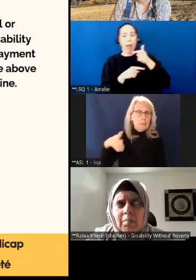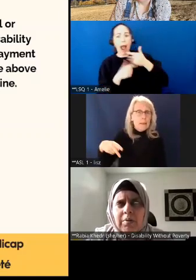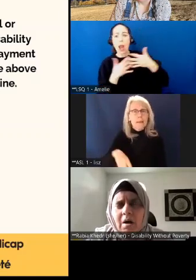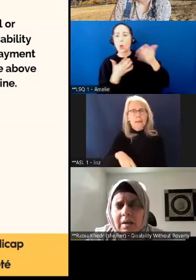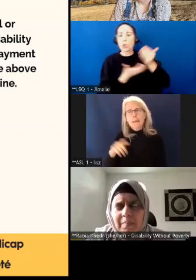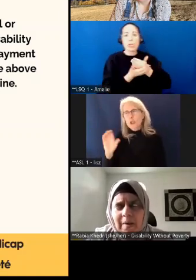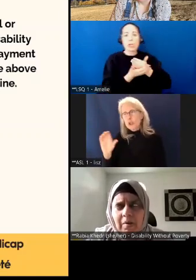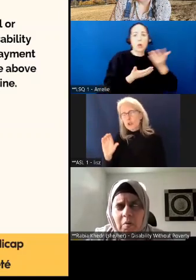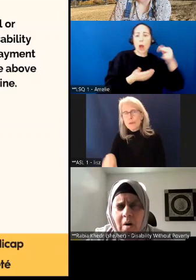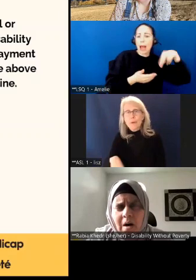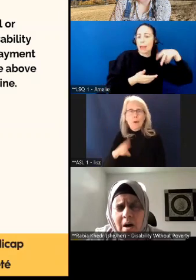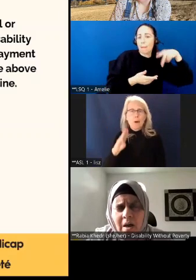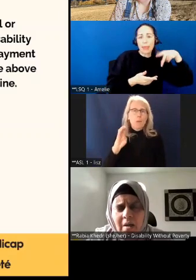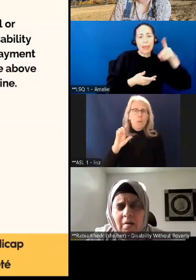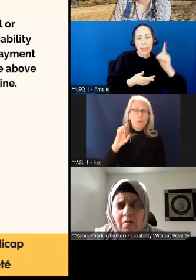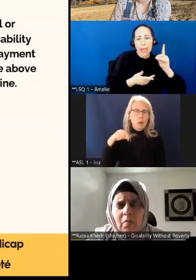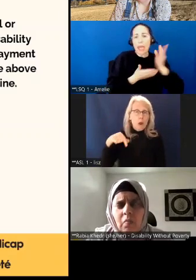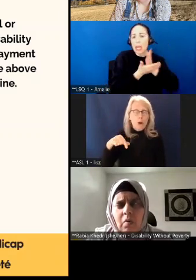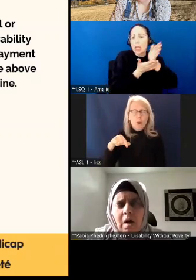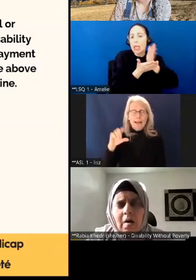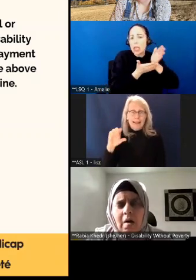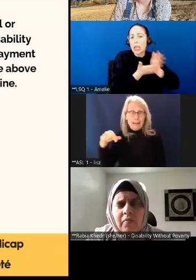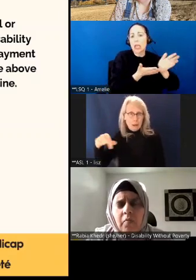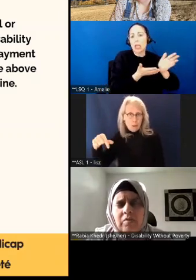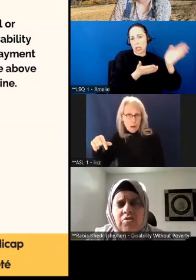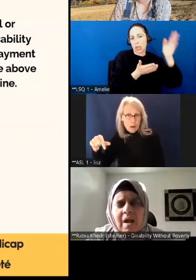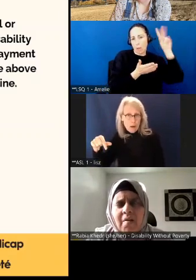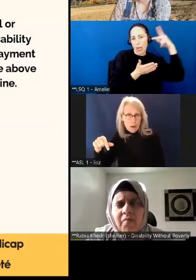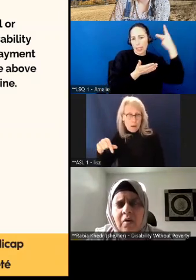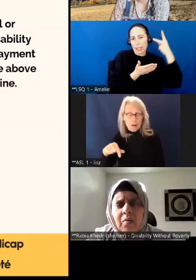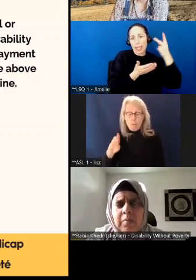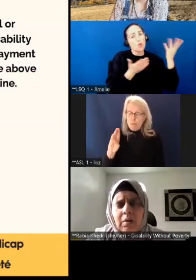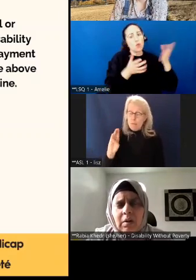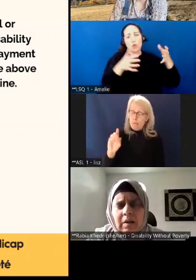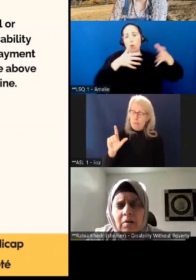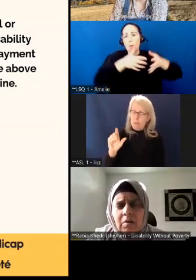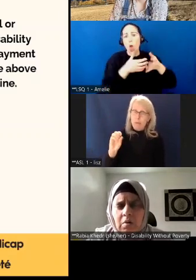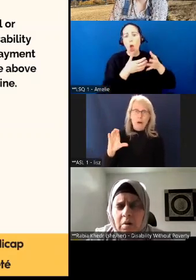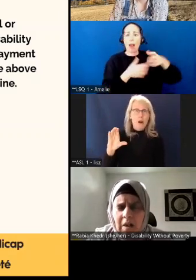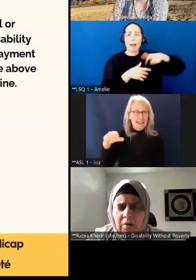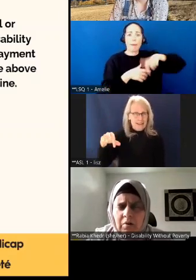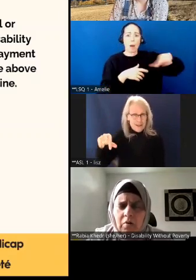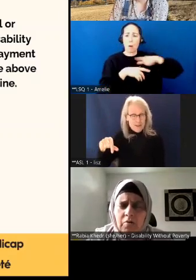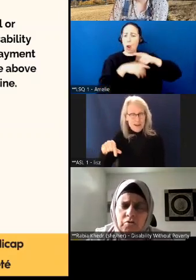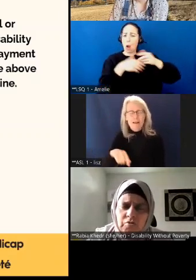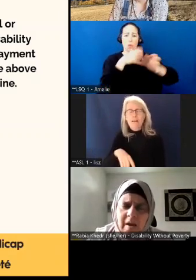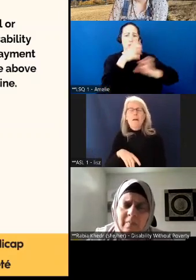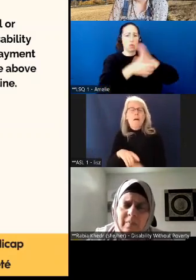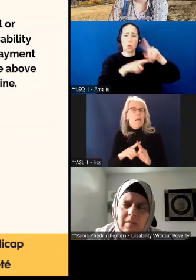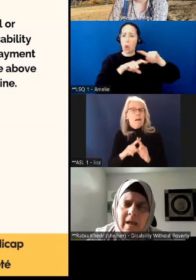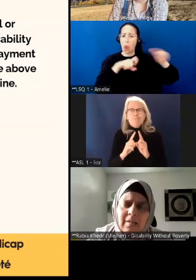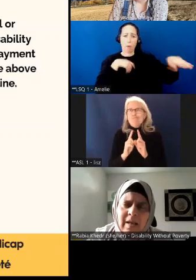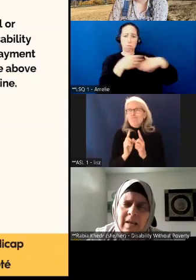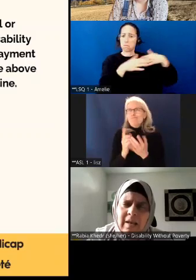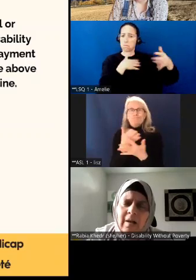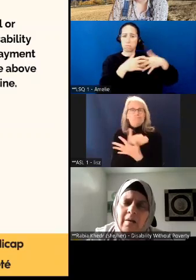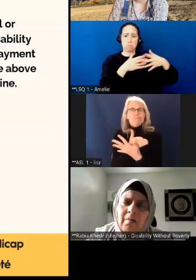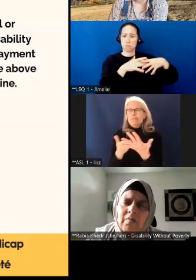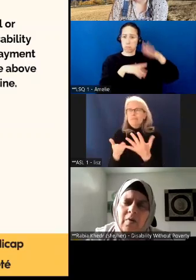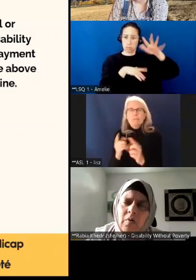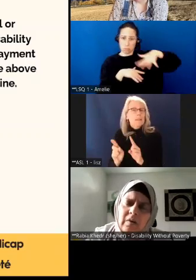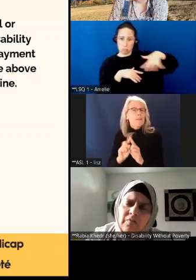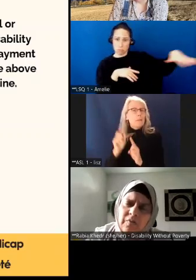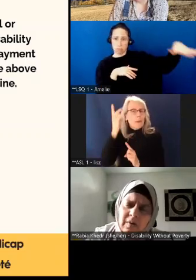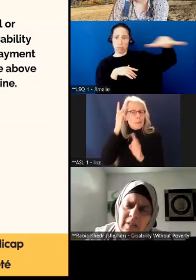NPD, le Bloc québécois, peu importe leur couleur, peu importe